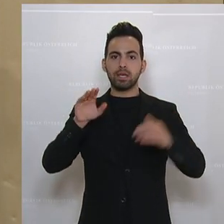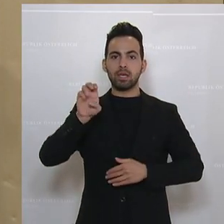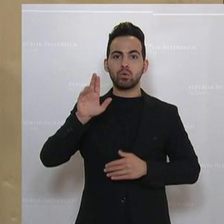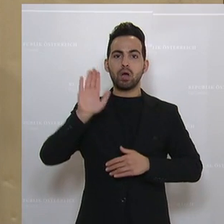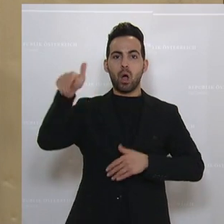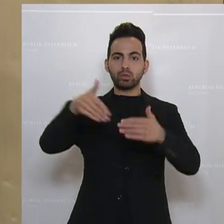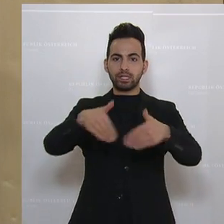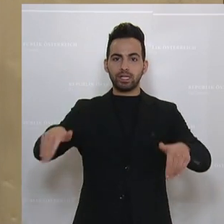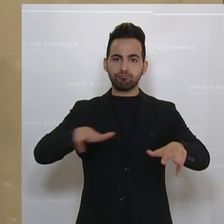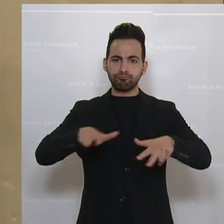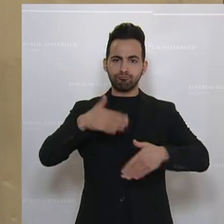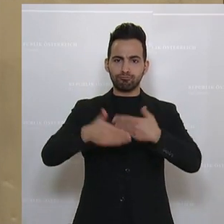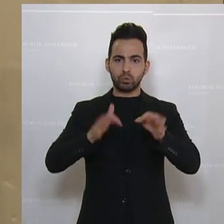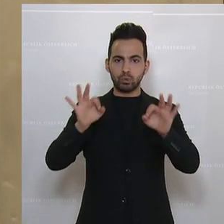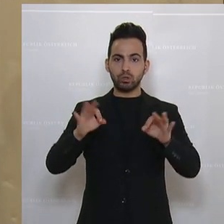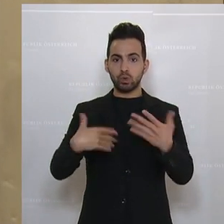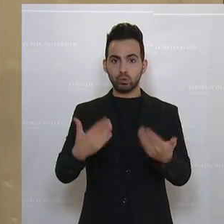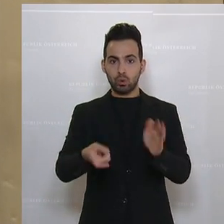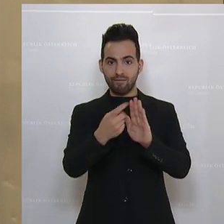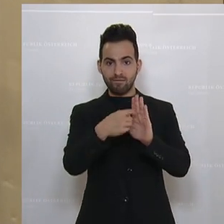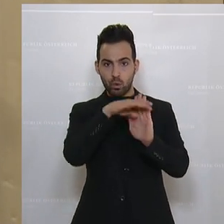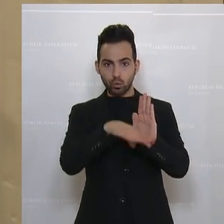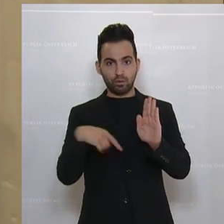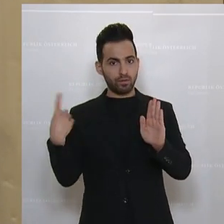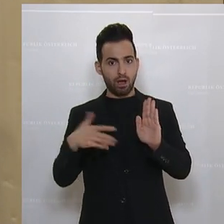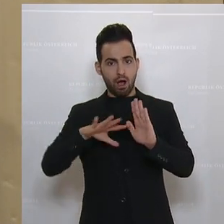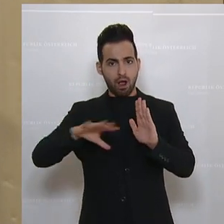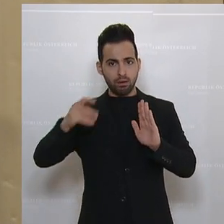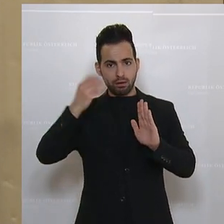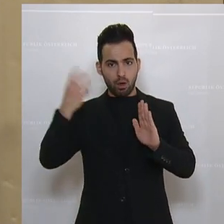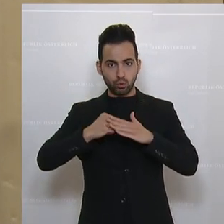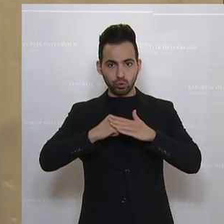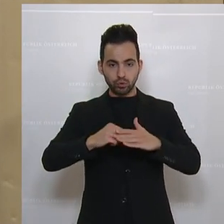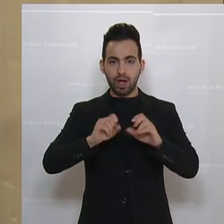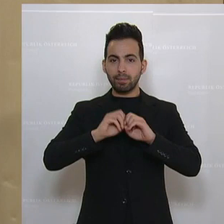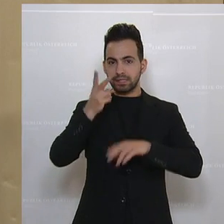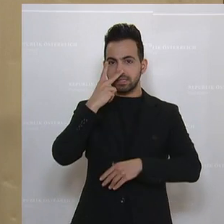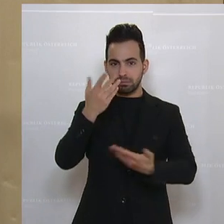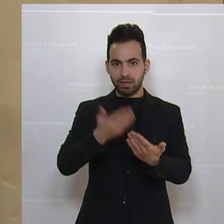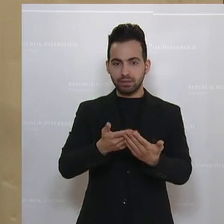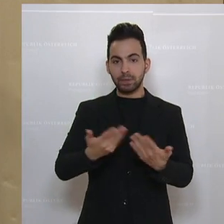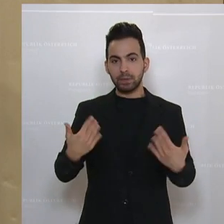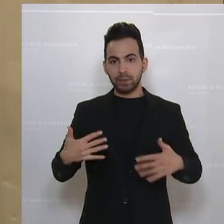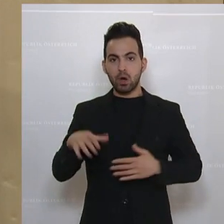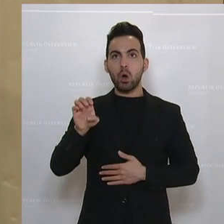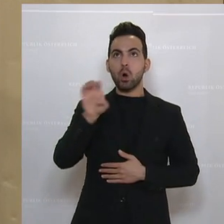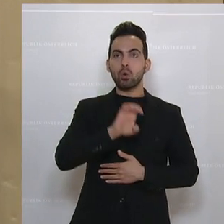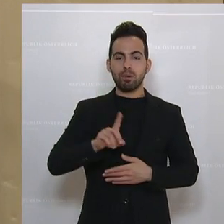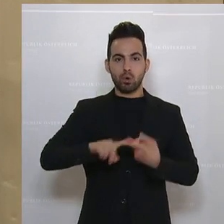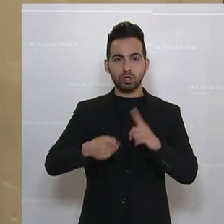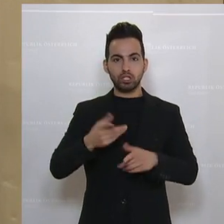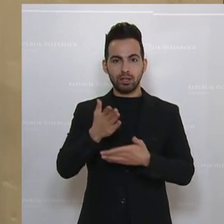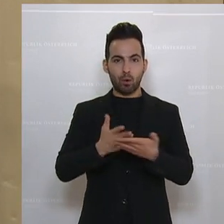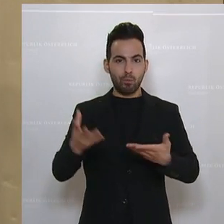-Außengrenzen. Also Forderungen, die wir prinzipiell, denke ich, alle unterstützen, aber es zeigt eben, dass es eine sehr, sehr starke europapolitische